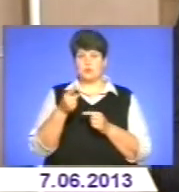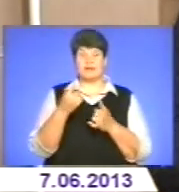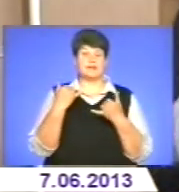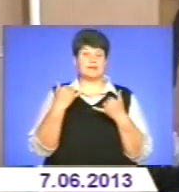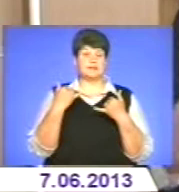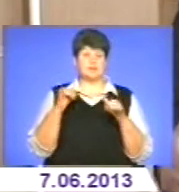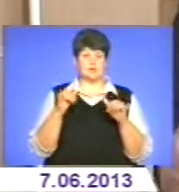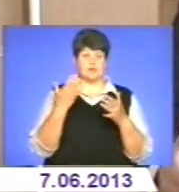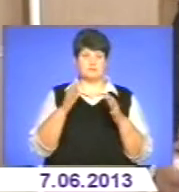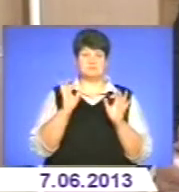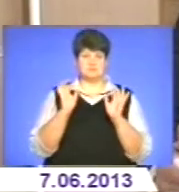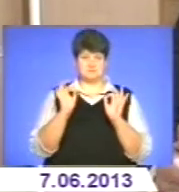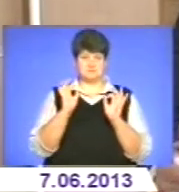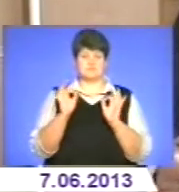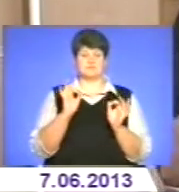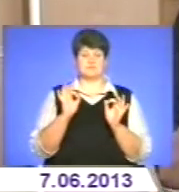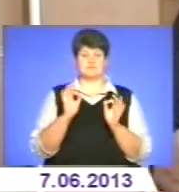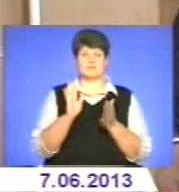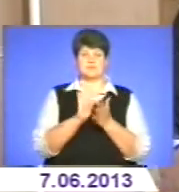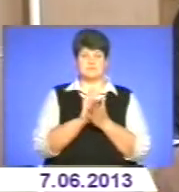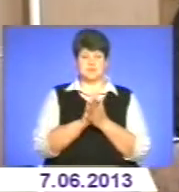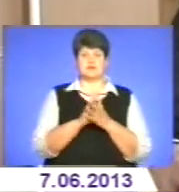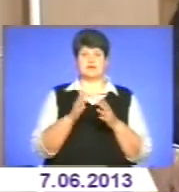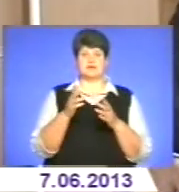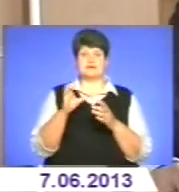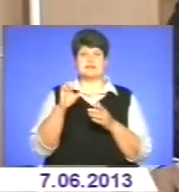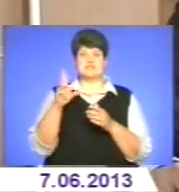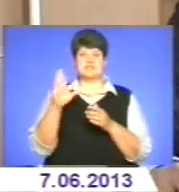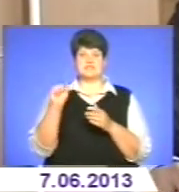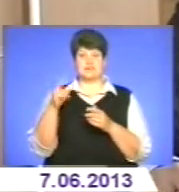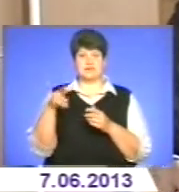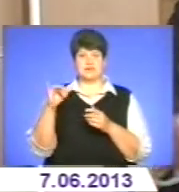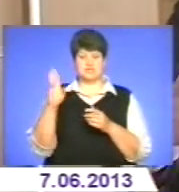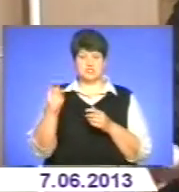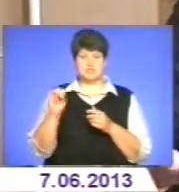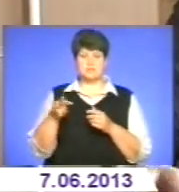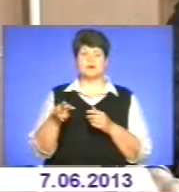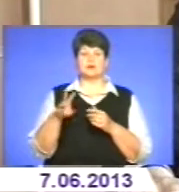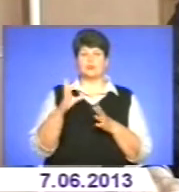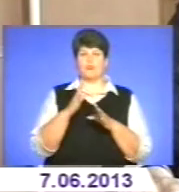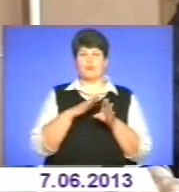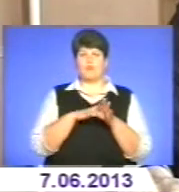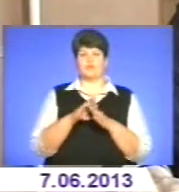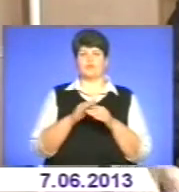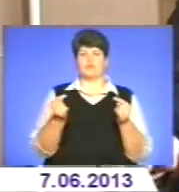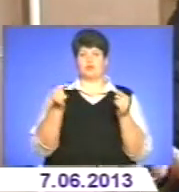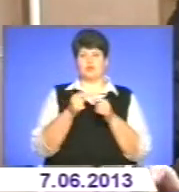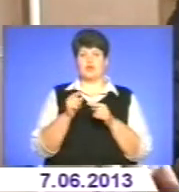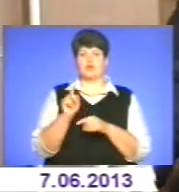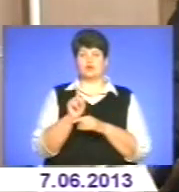з легальним сміттєзвалищем, тобто воно дієве, але є припис, деякі треба речі доробити для того, щоб воно повністю відповідало нормам.